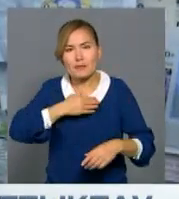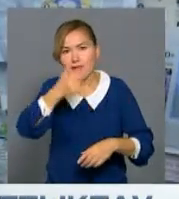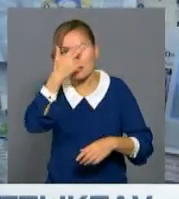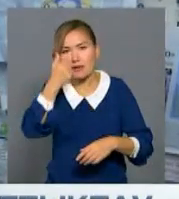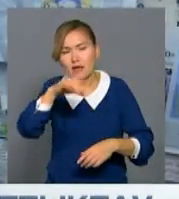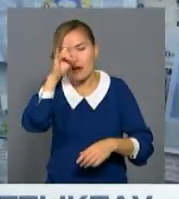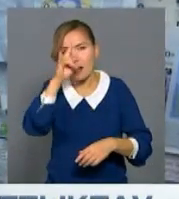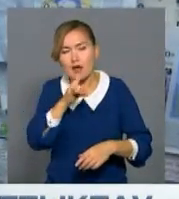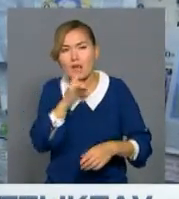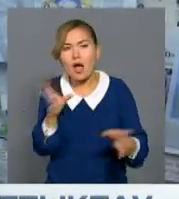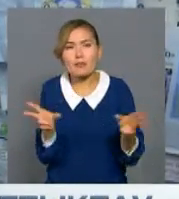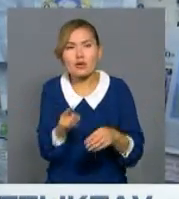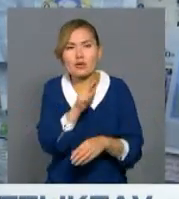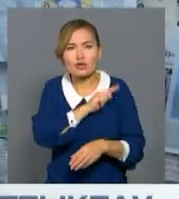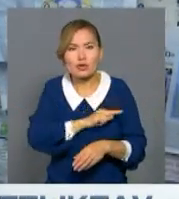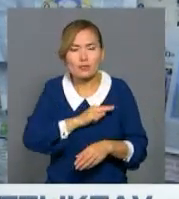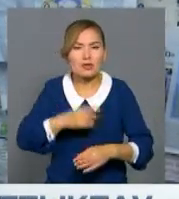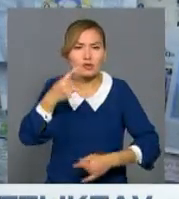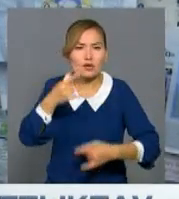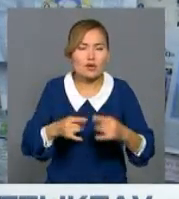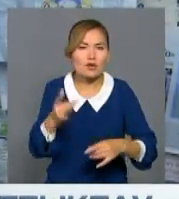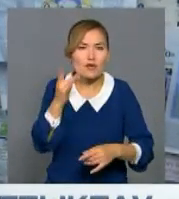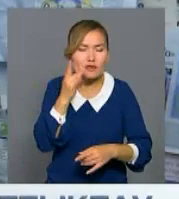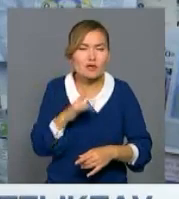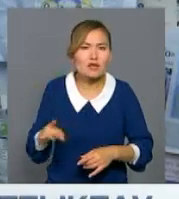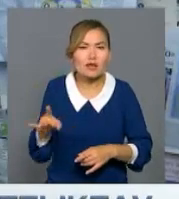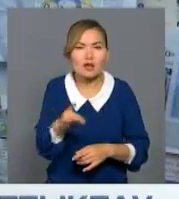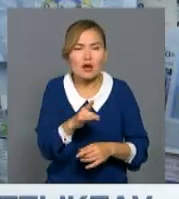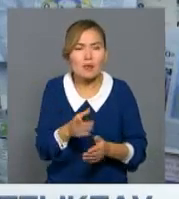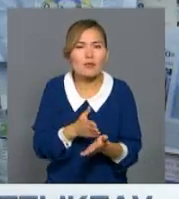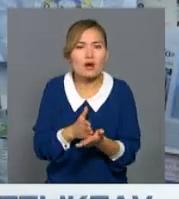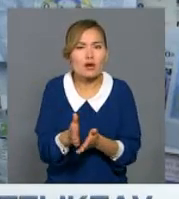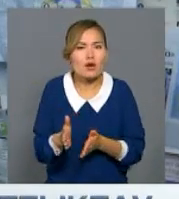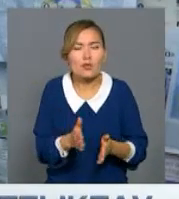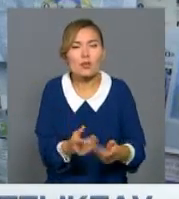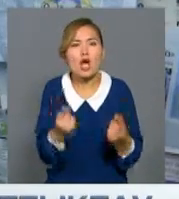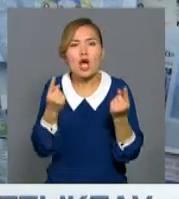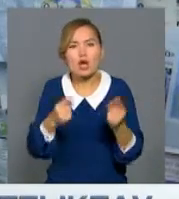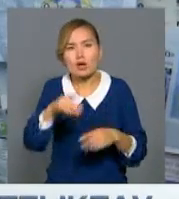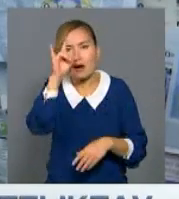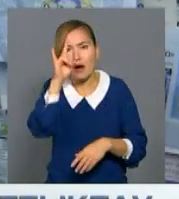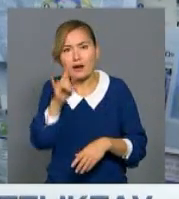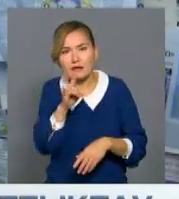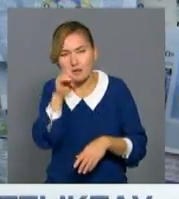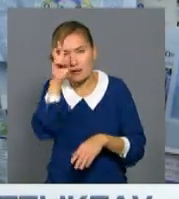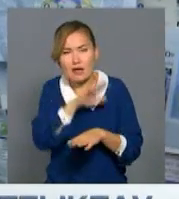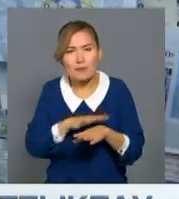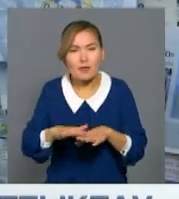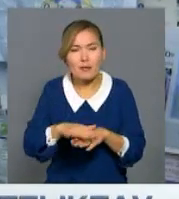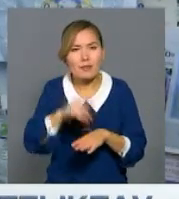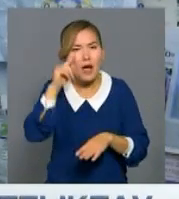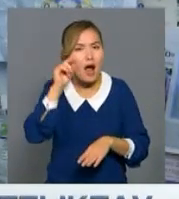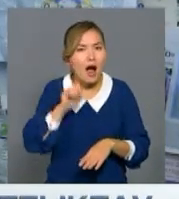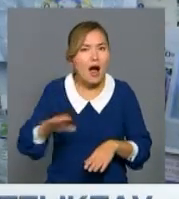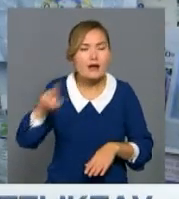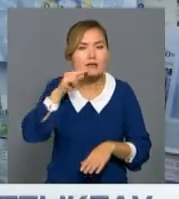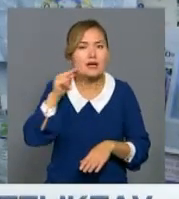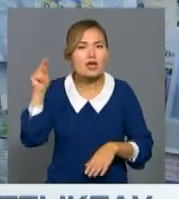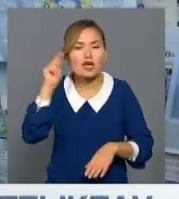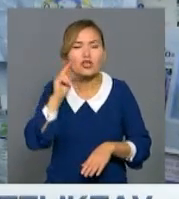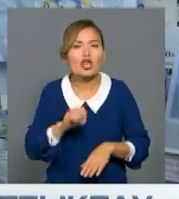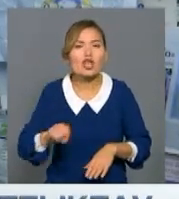қуаныштымыз. Республика дамудың даңғыл жолына түскен әлемдегі ең үлкен елдердің бірі. Ол тек Азия Қытайға ғанаймыз,